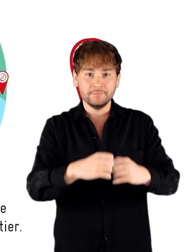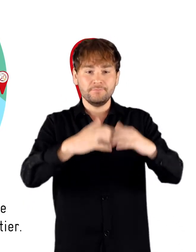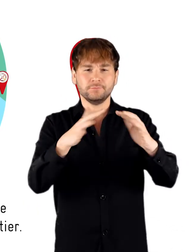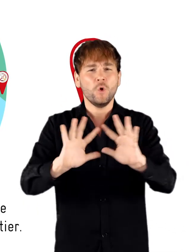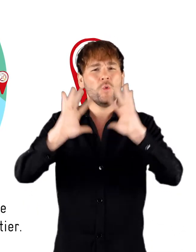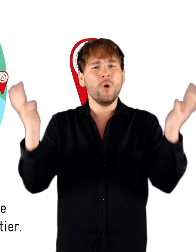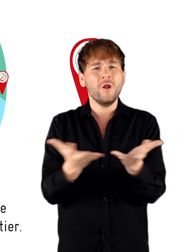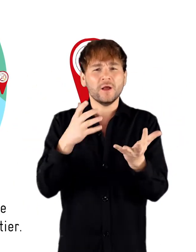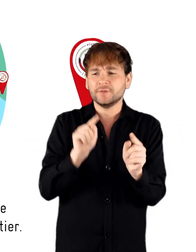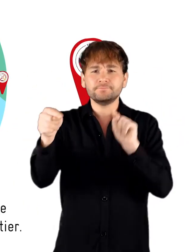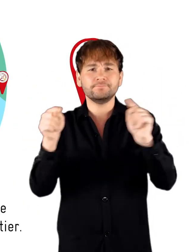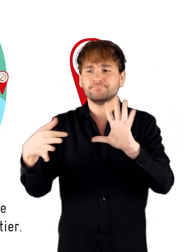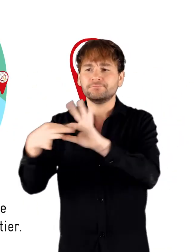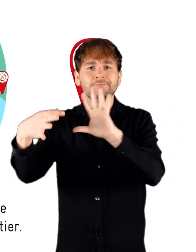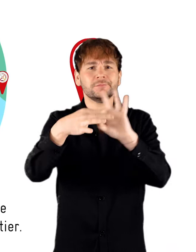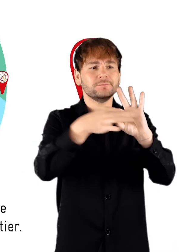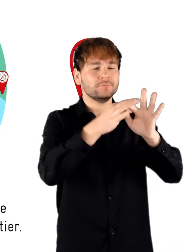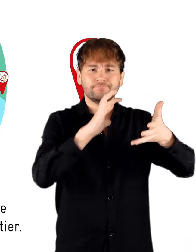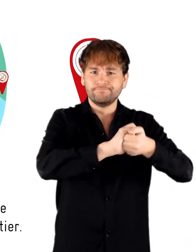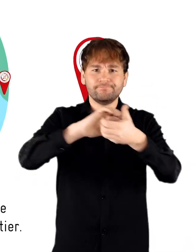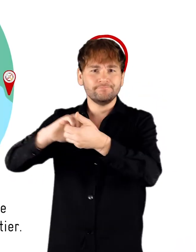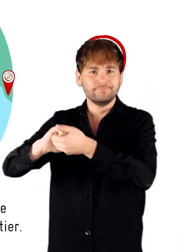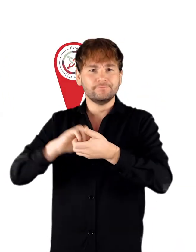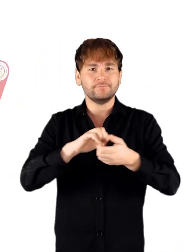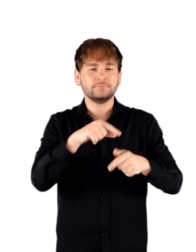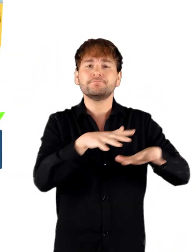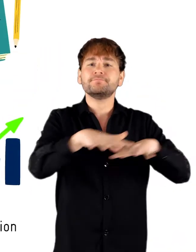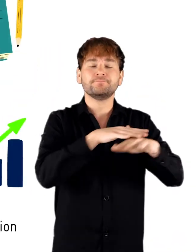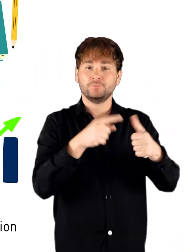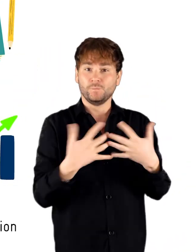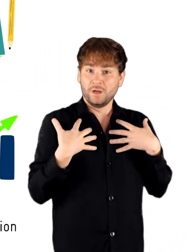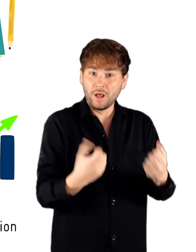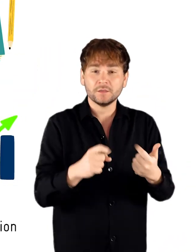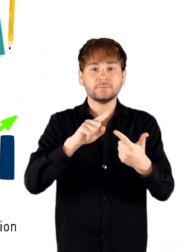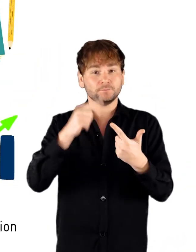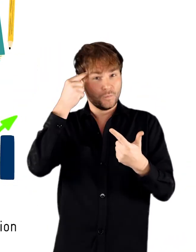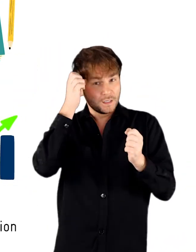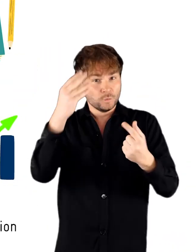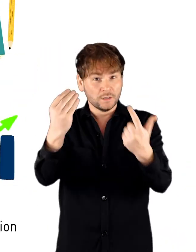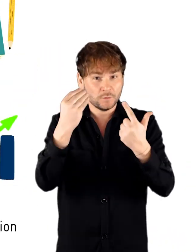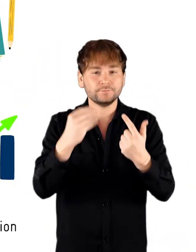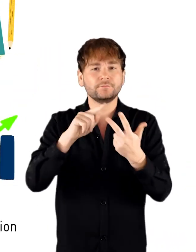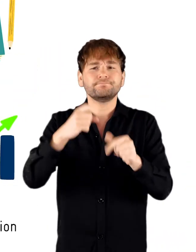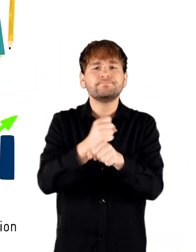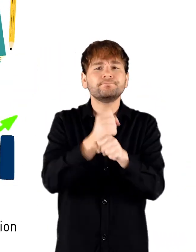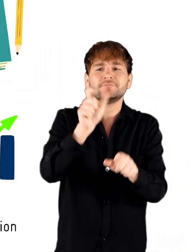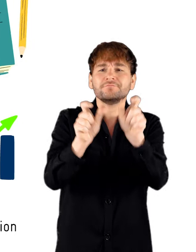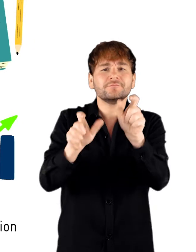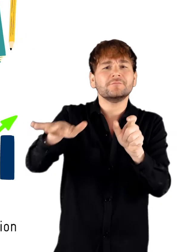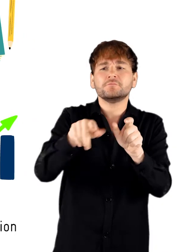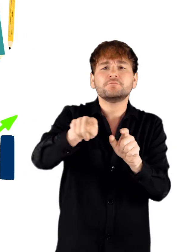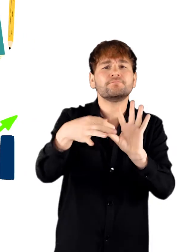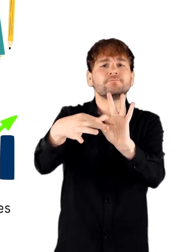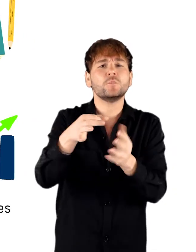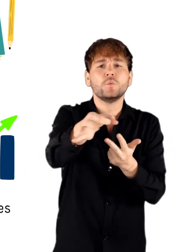GIZ, coopère avec des pays partenaires dans le monde entier. Par exemple, dans les domaines de la santé, de l